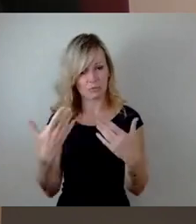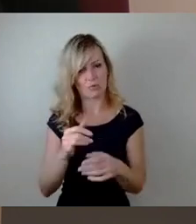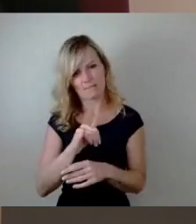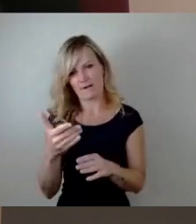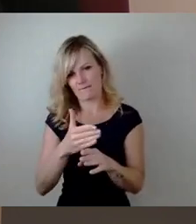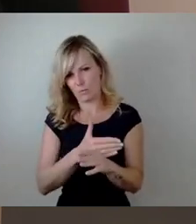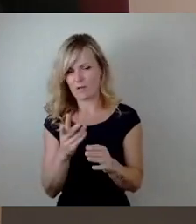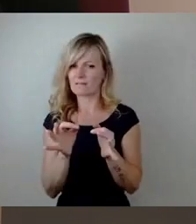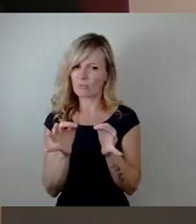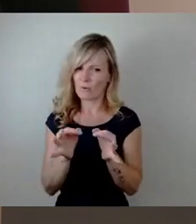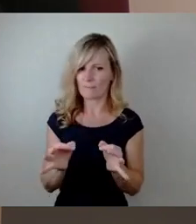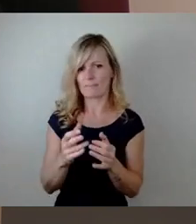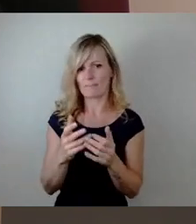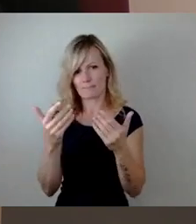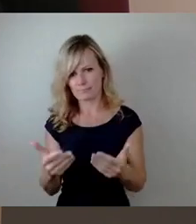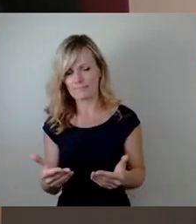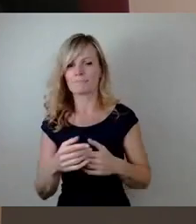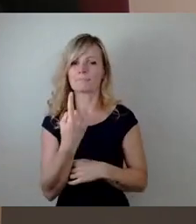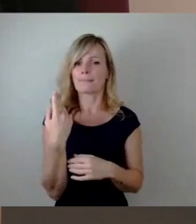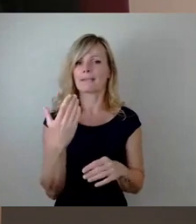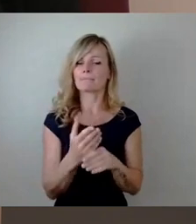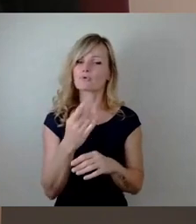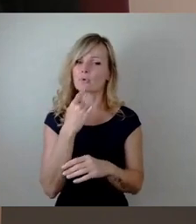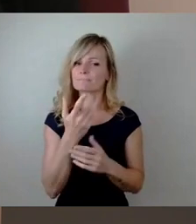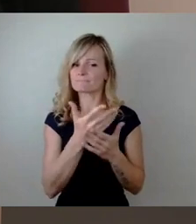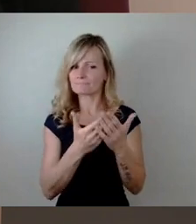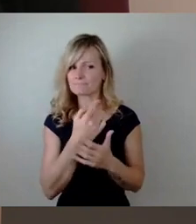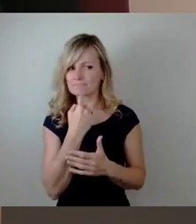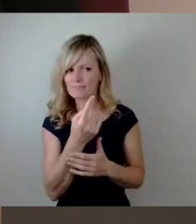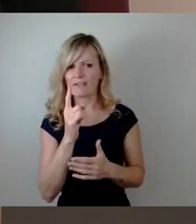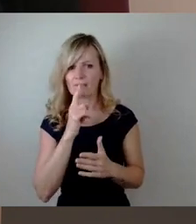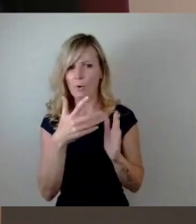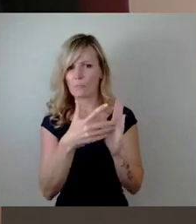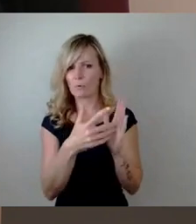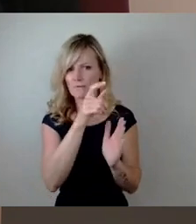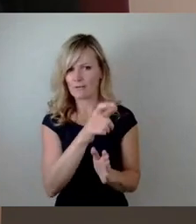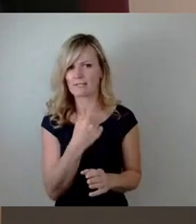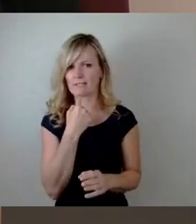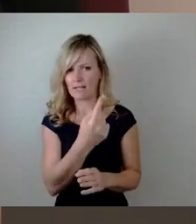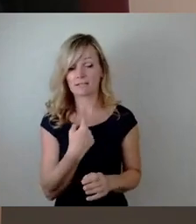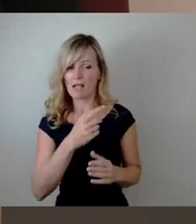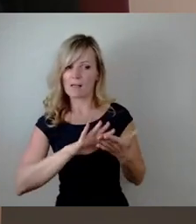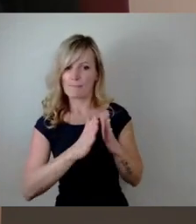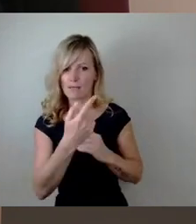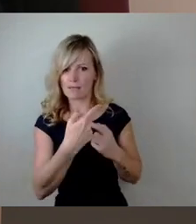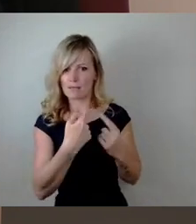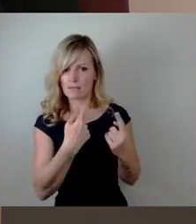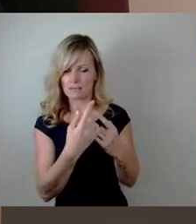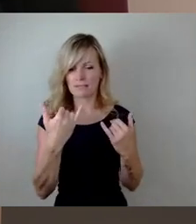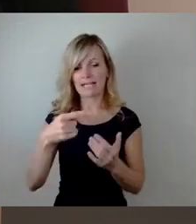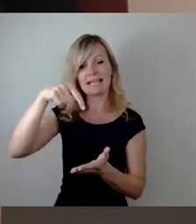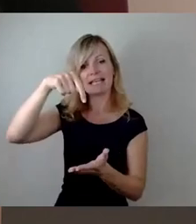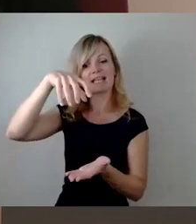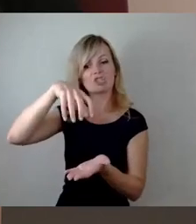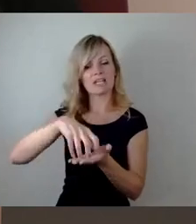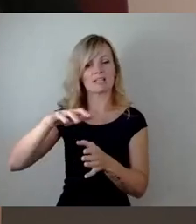Wasser, Frau Prüfer hatte das Herangehen geschildert, das ja mit uns abgesprochen ist, jetzt im innerstädtischen Bereich, Herr Herold sagte, wir